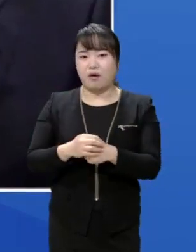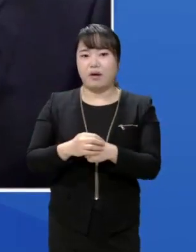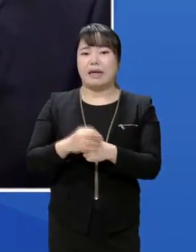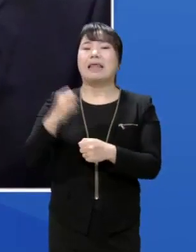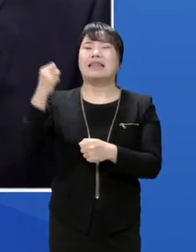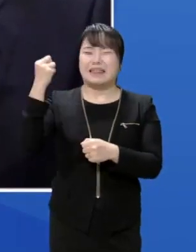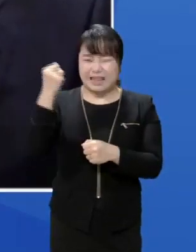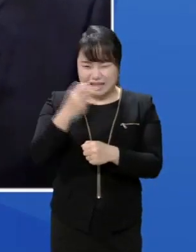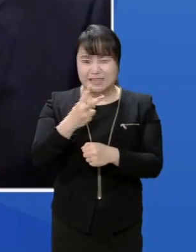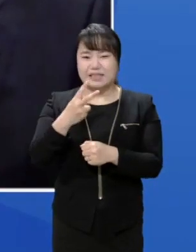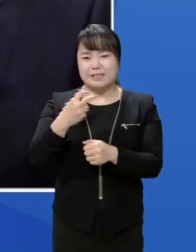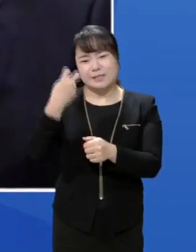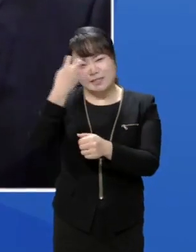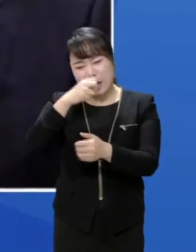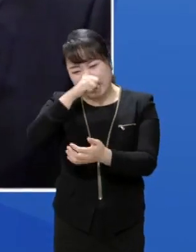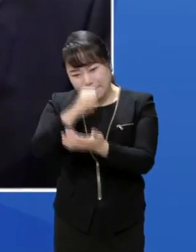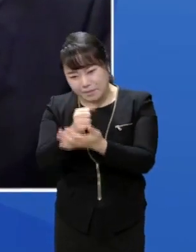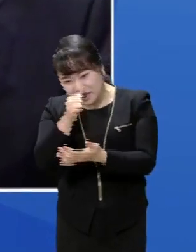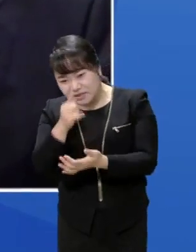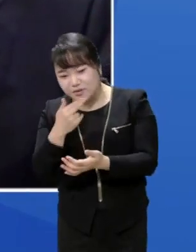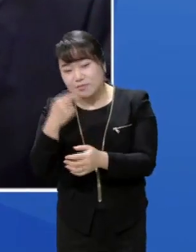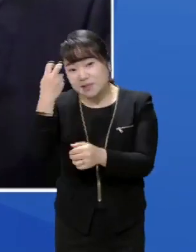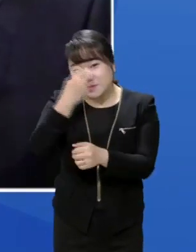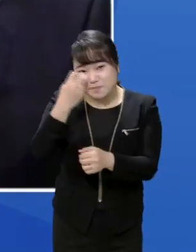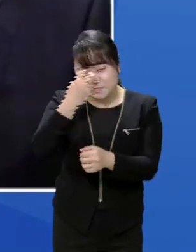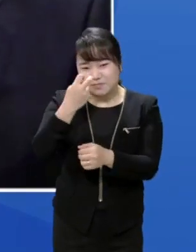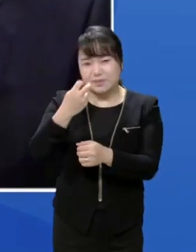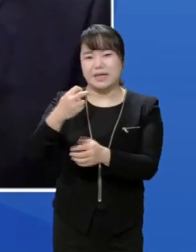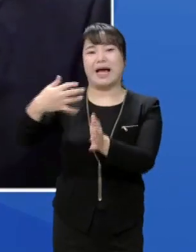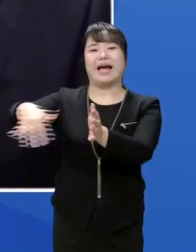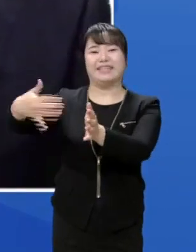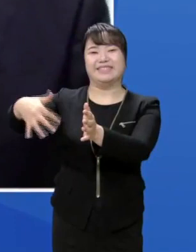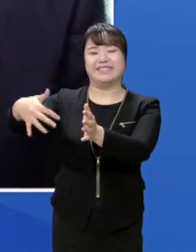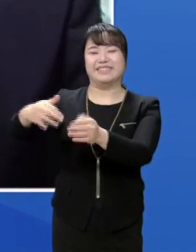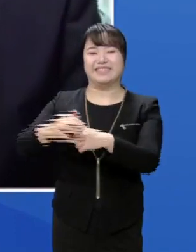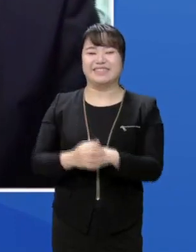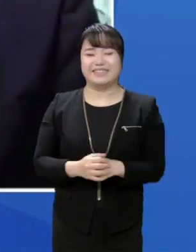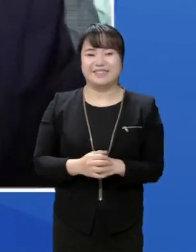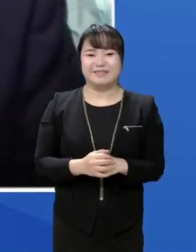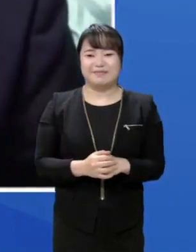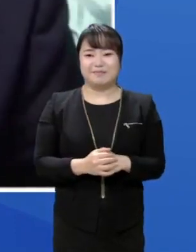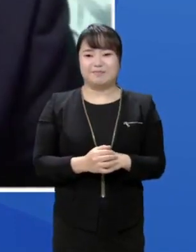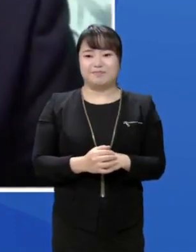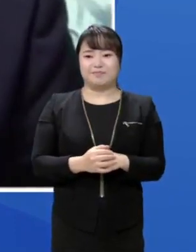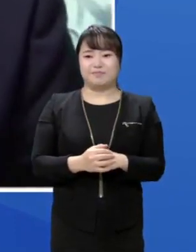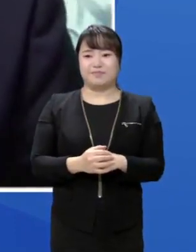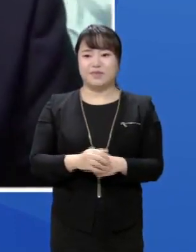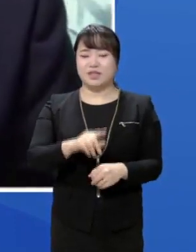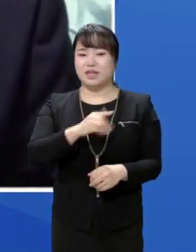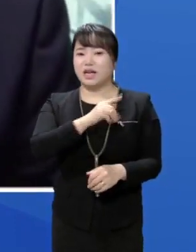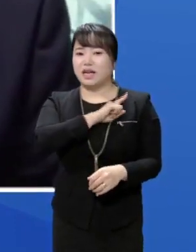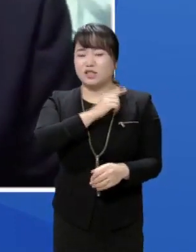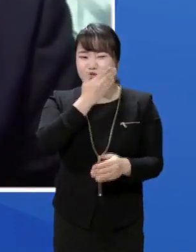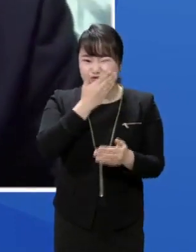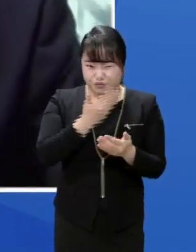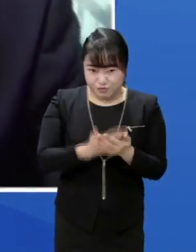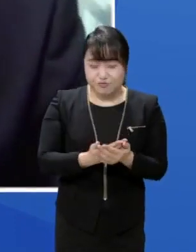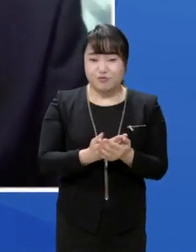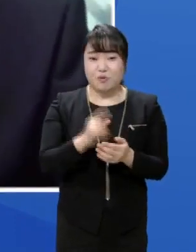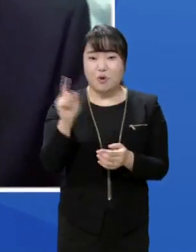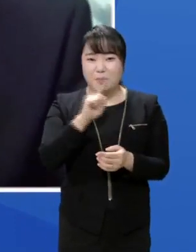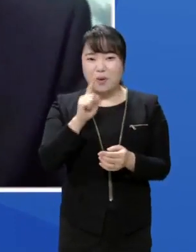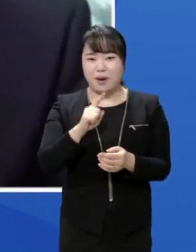선거부터 다시 한번 받아야 된다. 이런 절차적인 과제는 남아있습니다. 말씀하신 대로 중대 고비가 바로 기획재정의